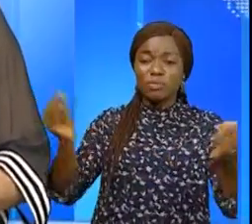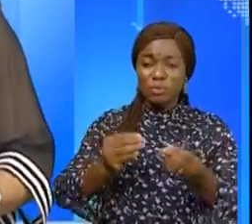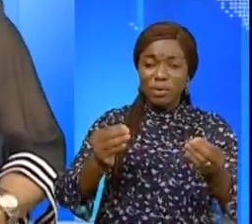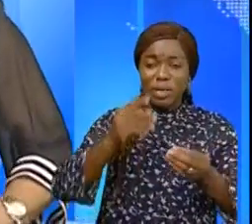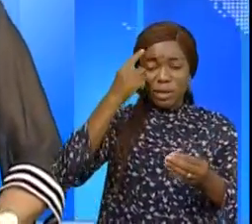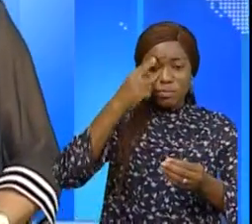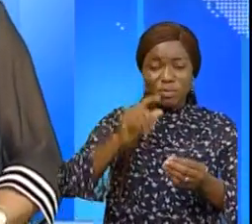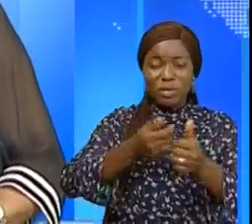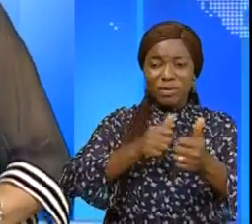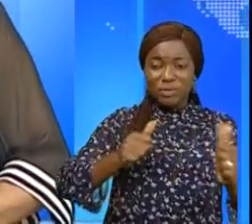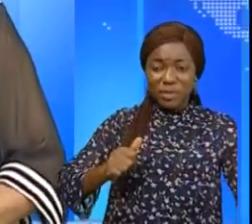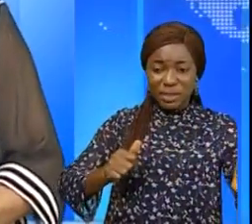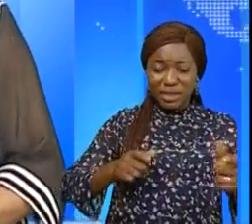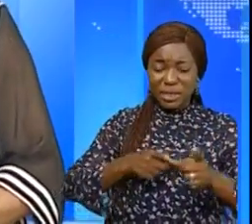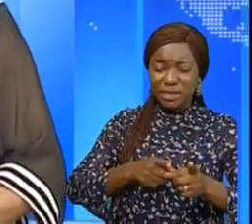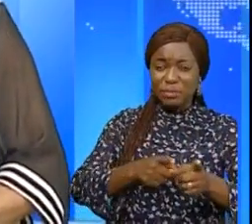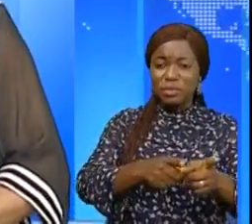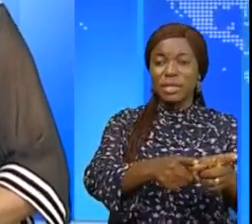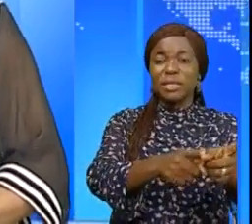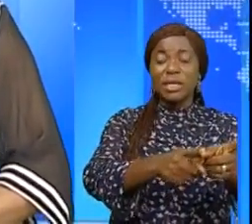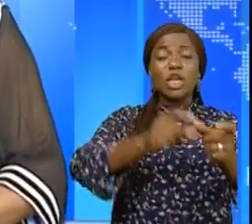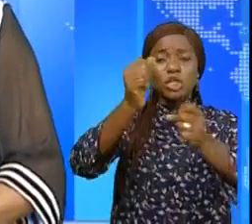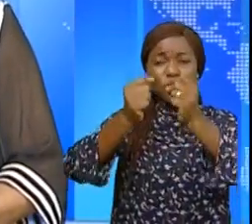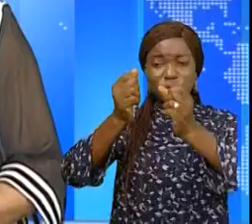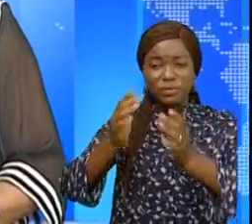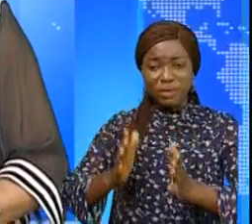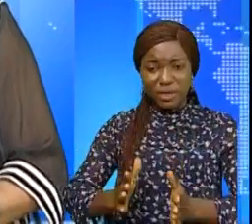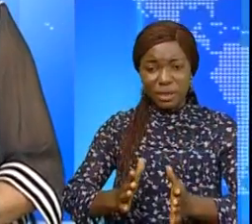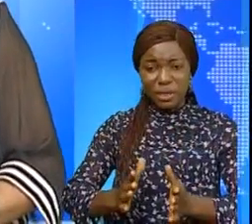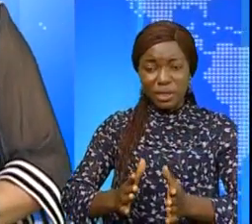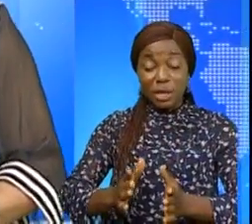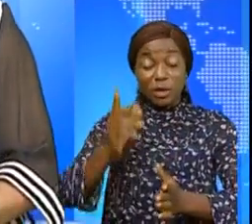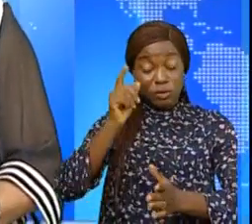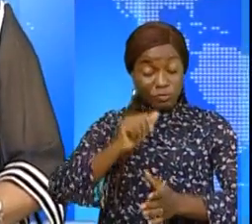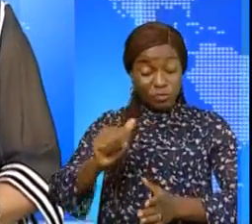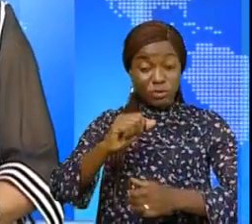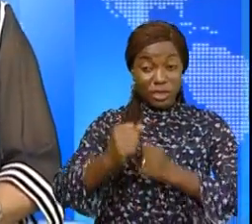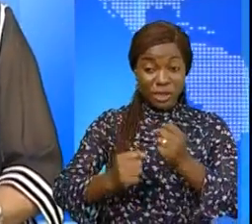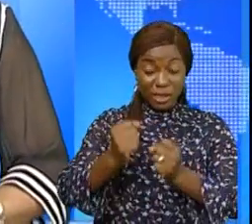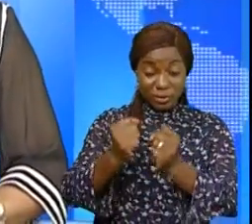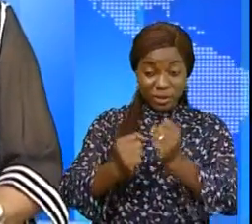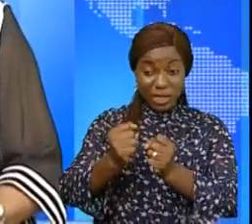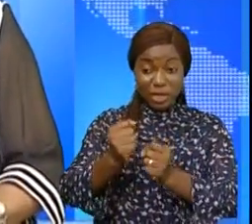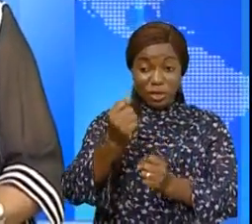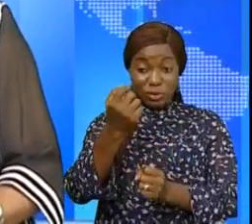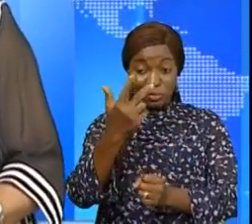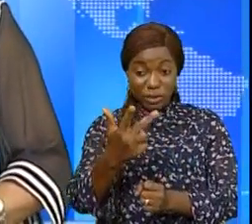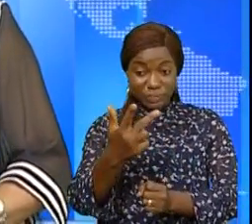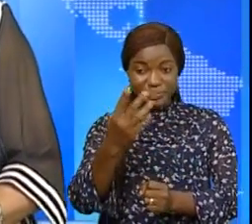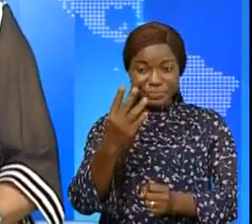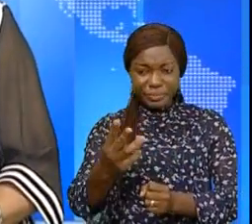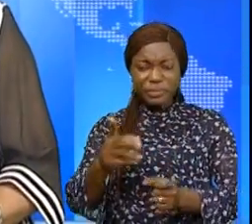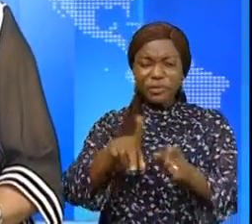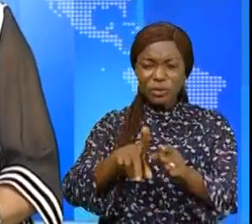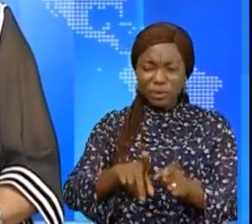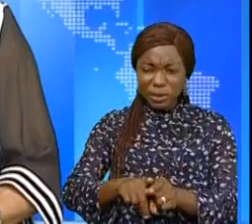embouteillages gardons conducteurs spécialistes des 3ème et 4ème bandes et ceux roulant à contre-sens plus de